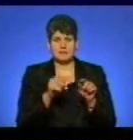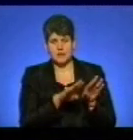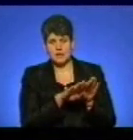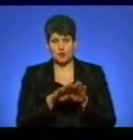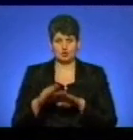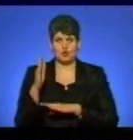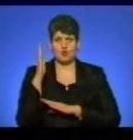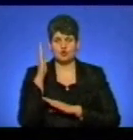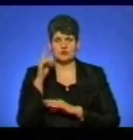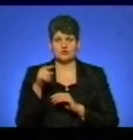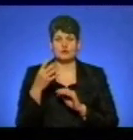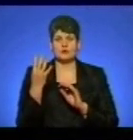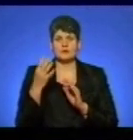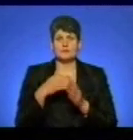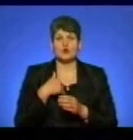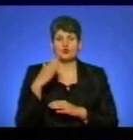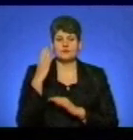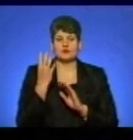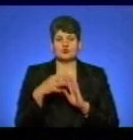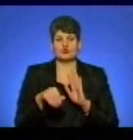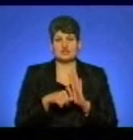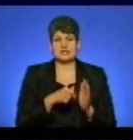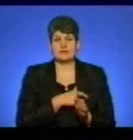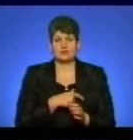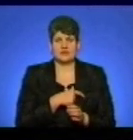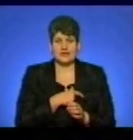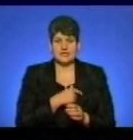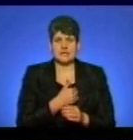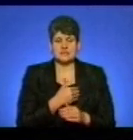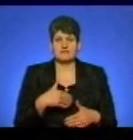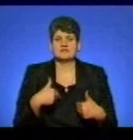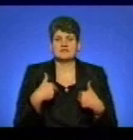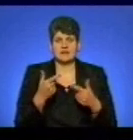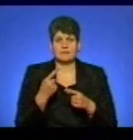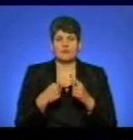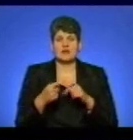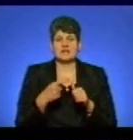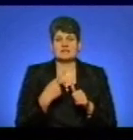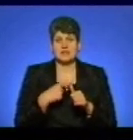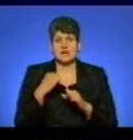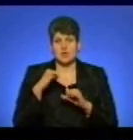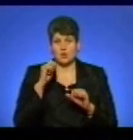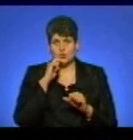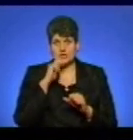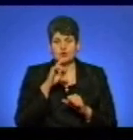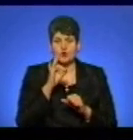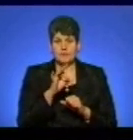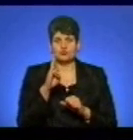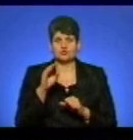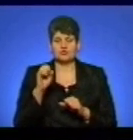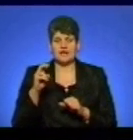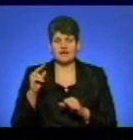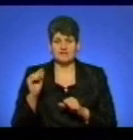нього проголосували 46 присутніх на сесії депутатів. Ініціював звернення щодо повернення звання Героїв України Роману Шухевичу